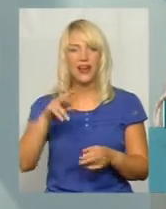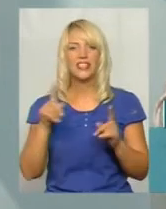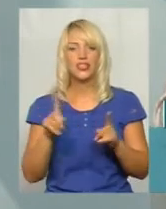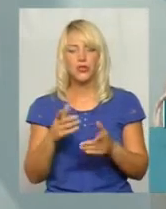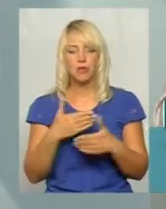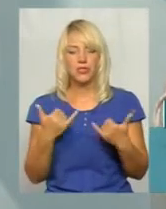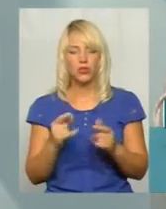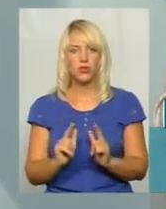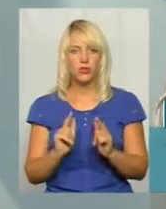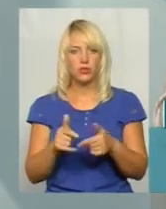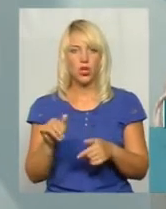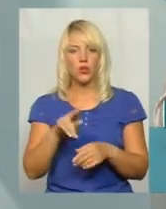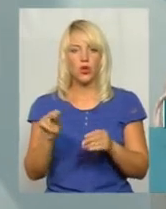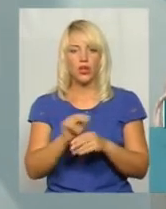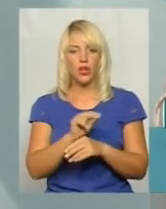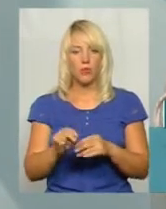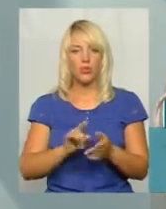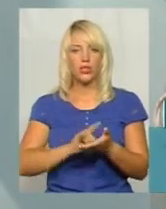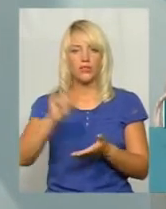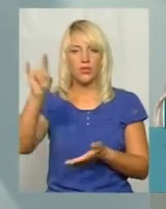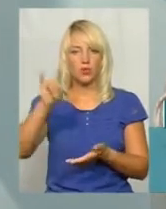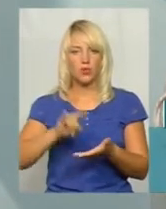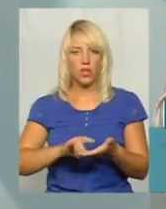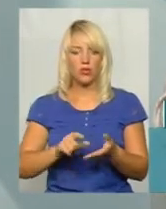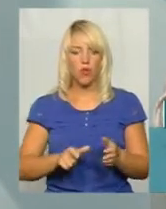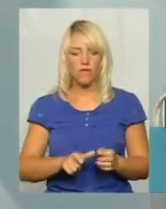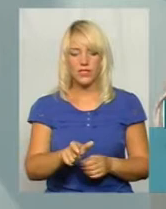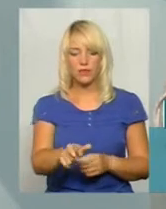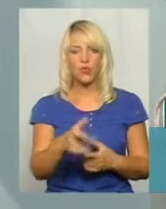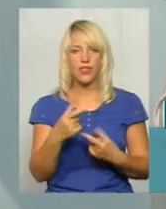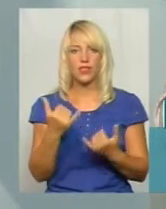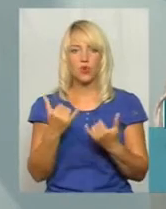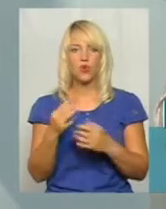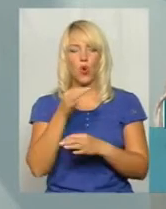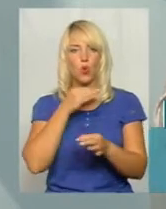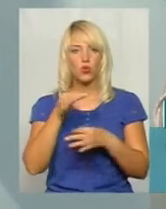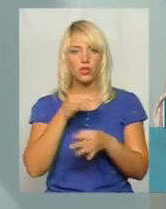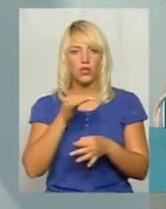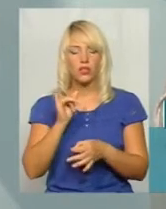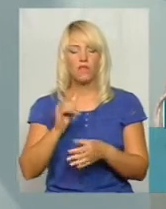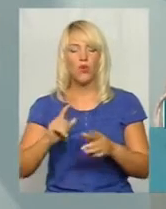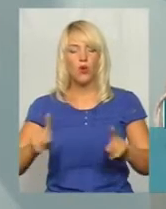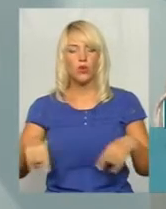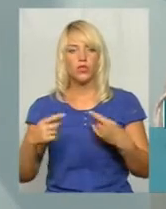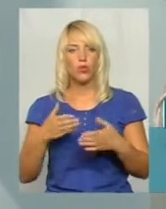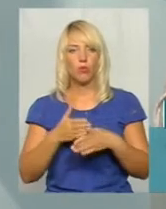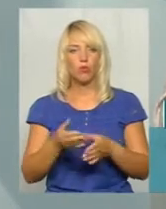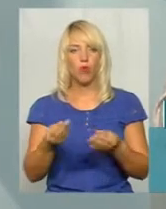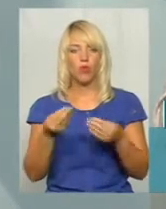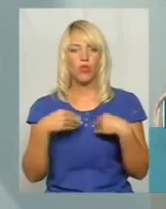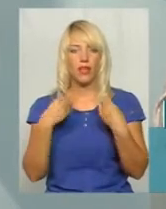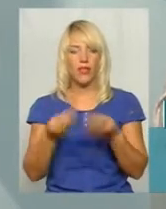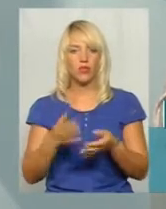приступаємо до ремонту злітно-посадкової смуги, де сьогодні і консультативну, і організаційну допомогу надають наші